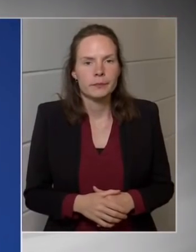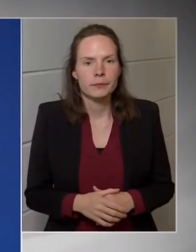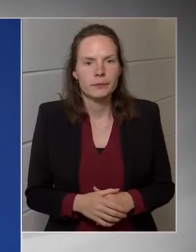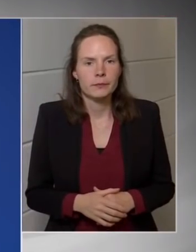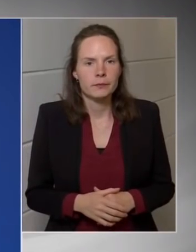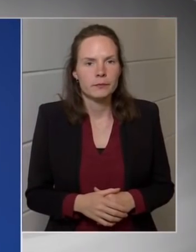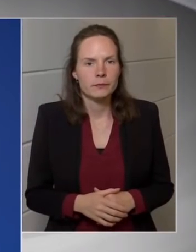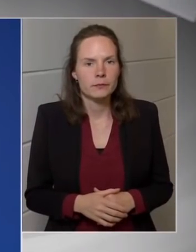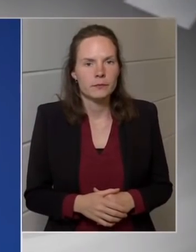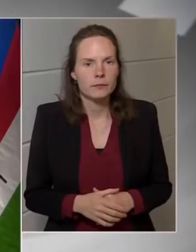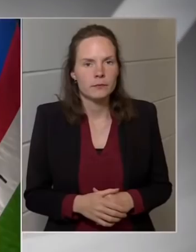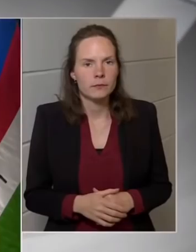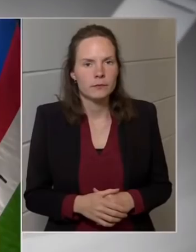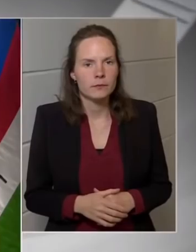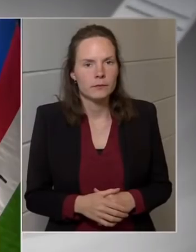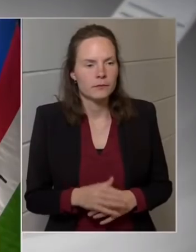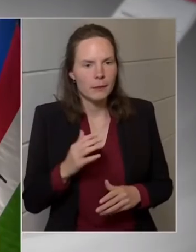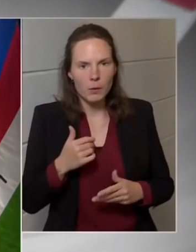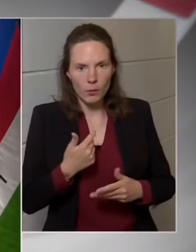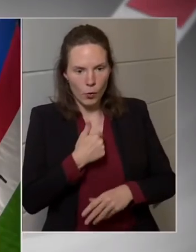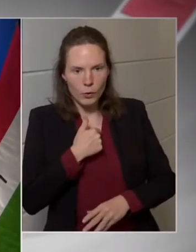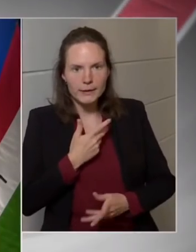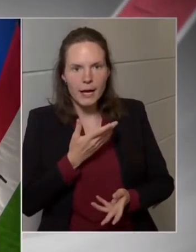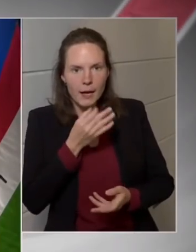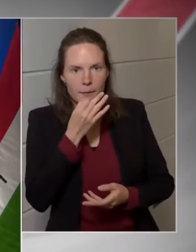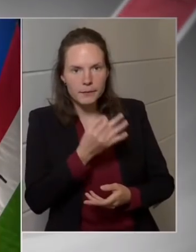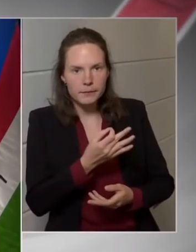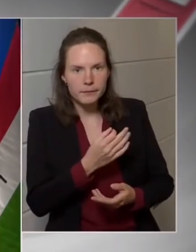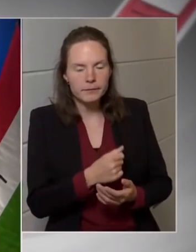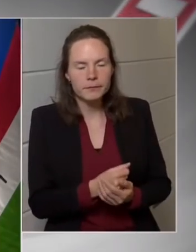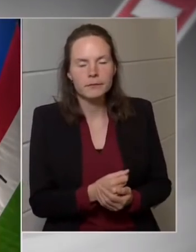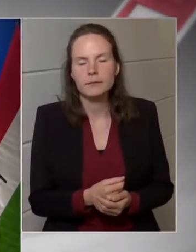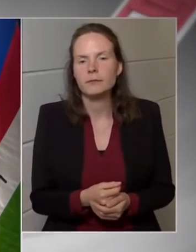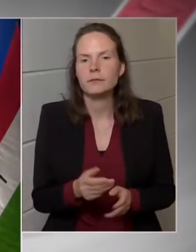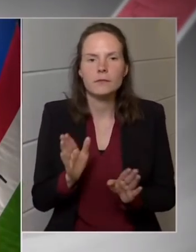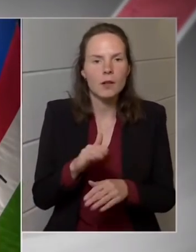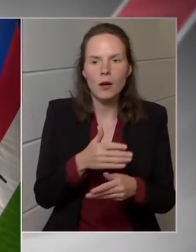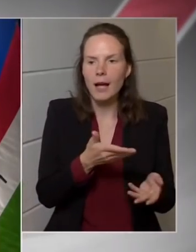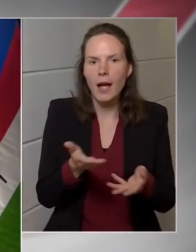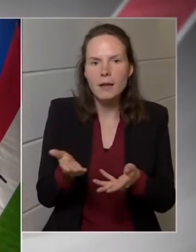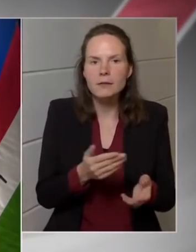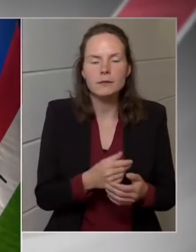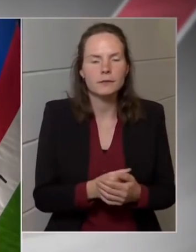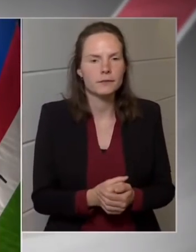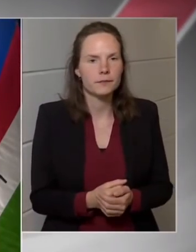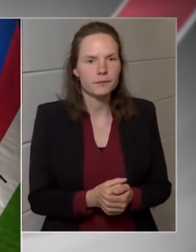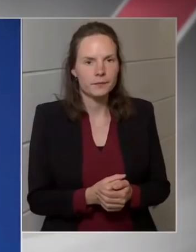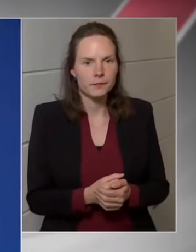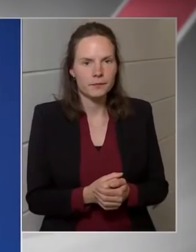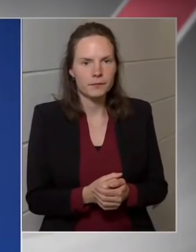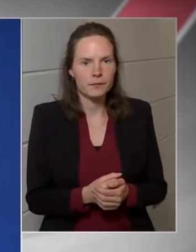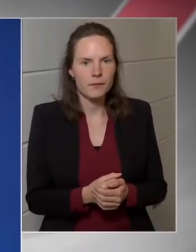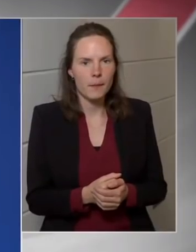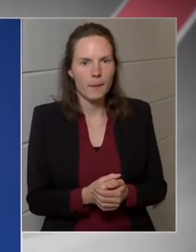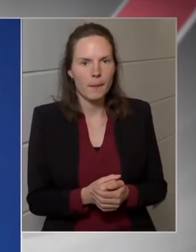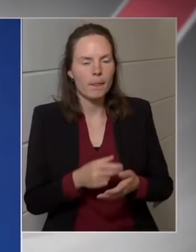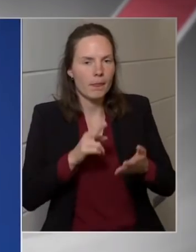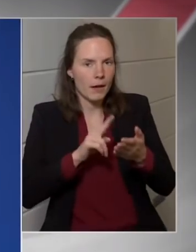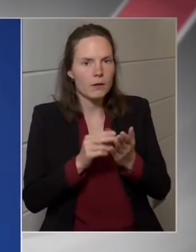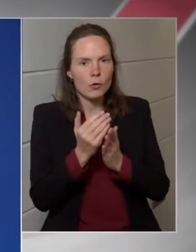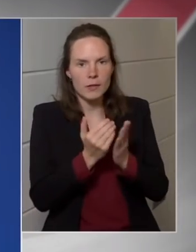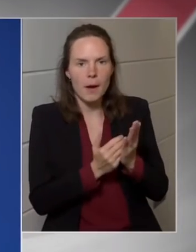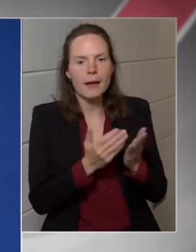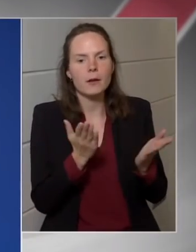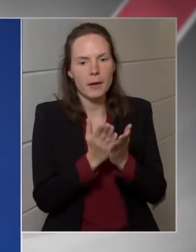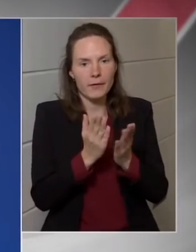Ja, nem tudom, nekem. Amelyik? Feleség jogány, nekem szó. Nem valami szó, hogy azt mondja, de nyilván minden jogszabálynak megfelelően fog a miniszter úr